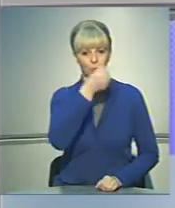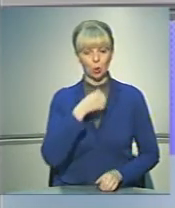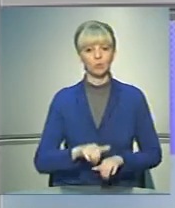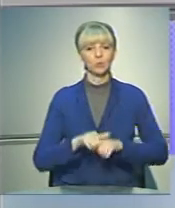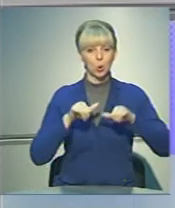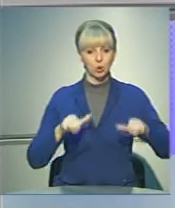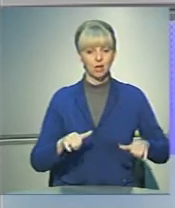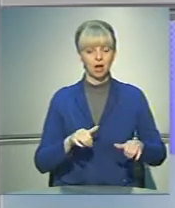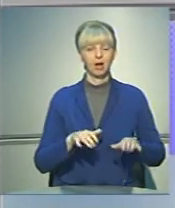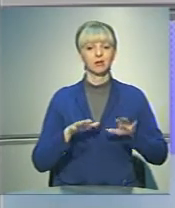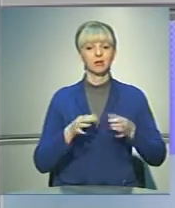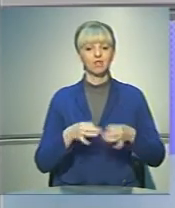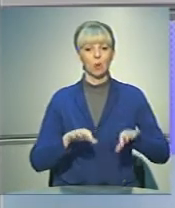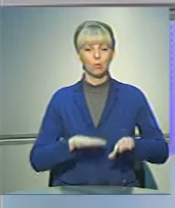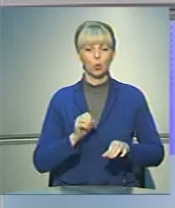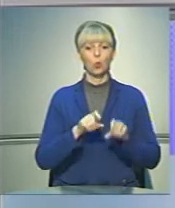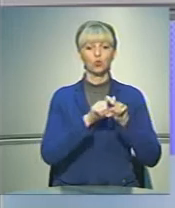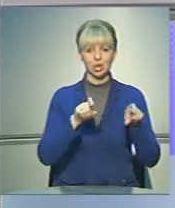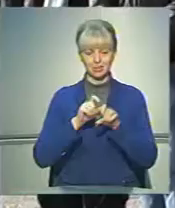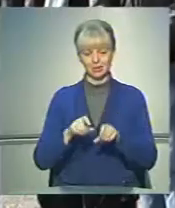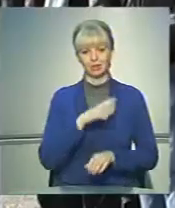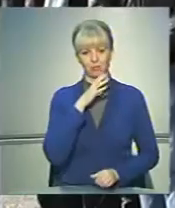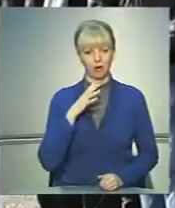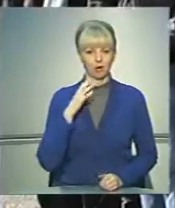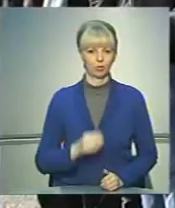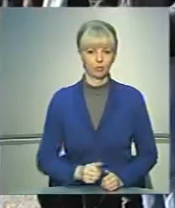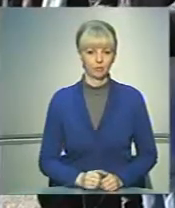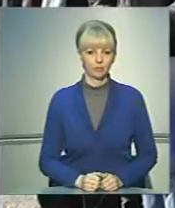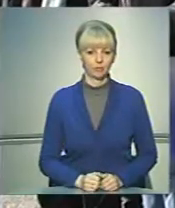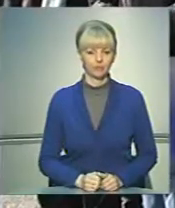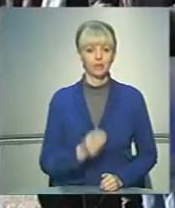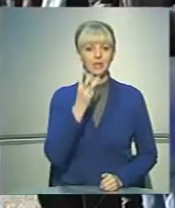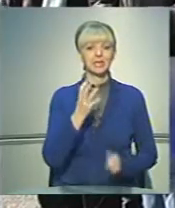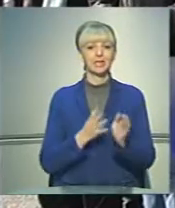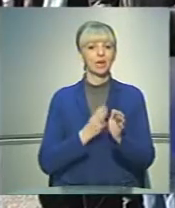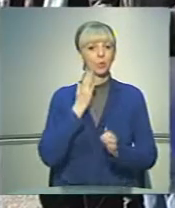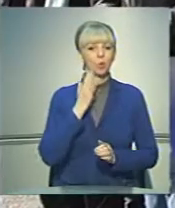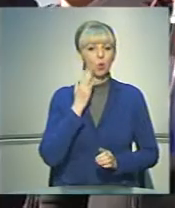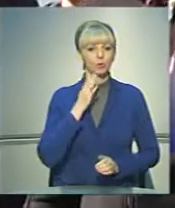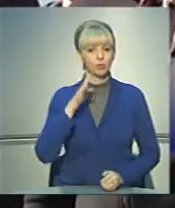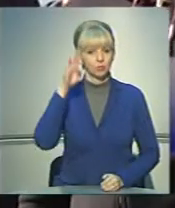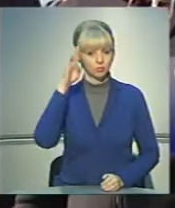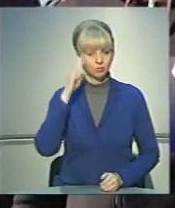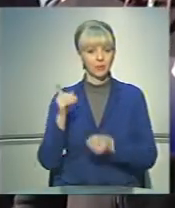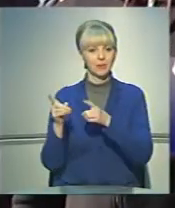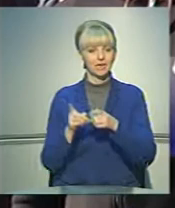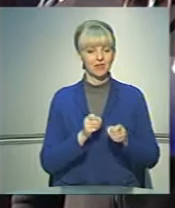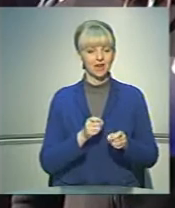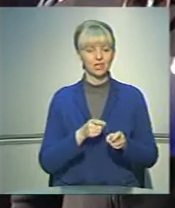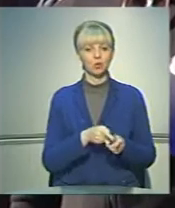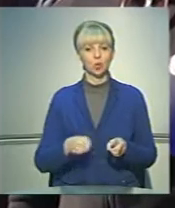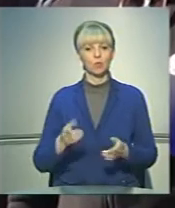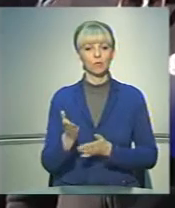зросла, вакантних місць у частинах багато. 309 буковинських юнаків призвали на строкову